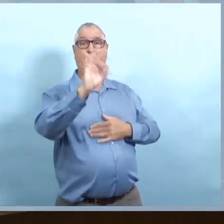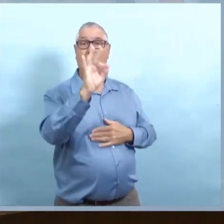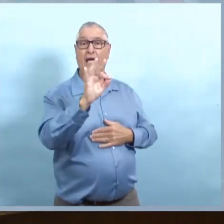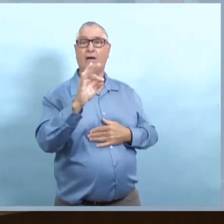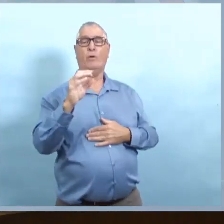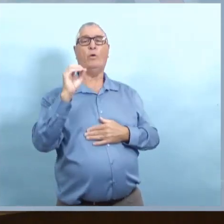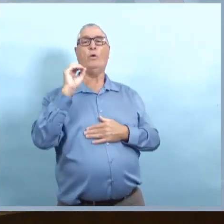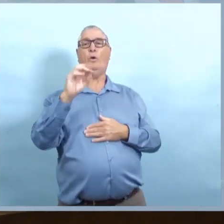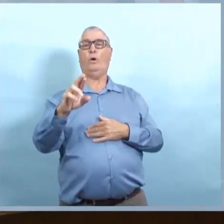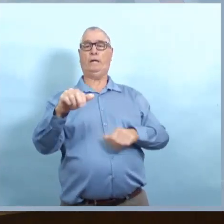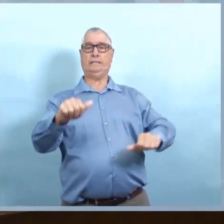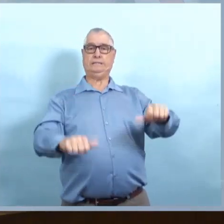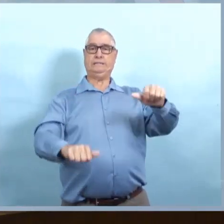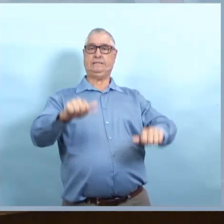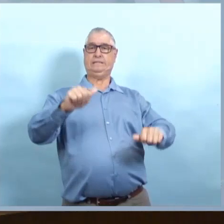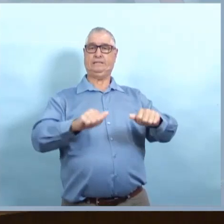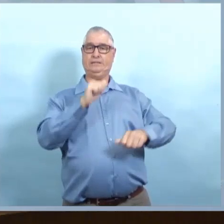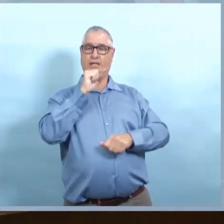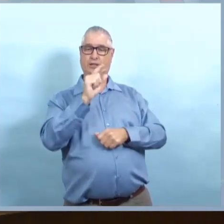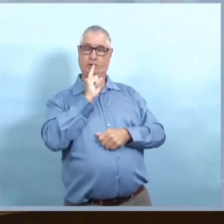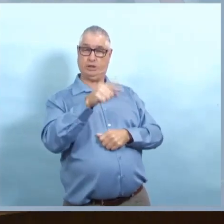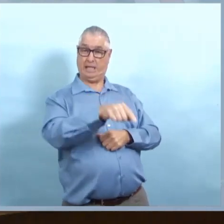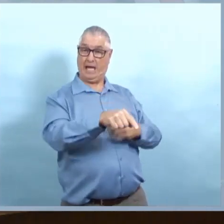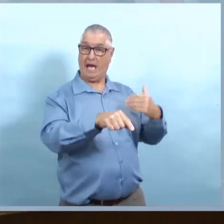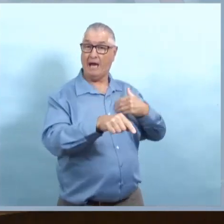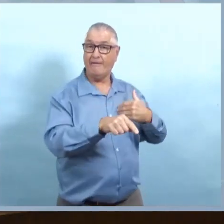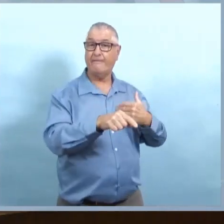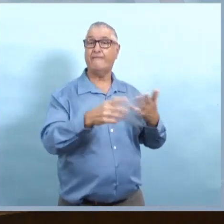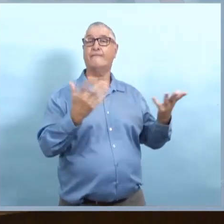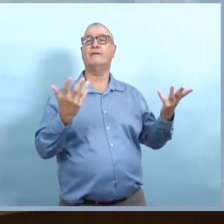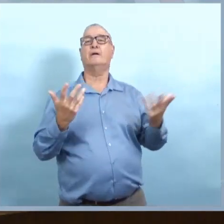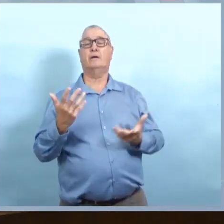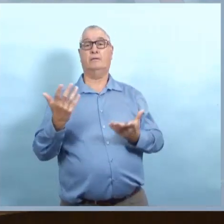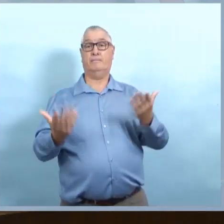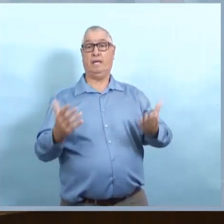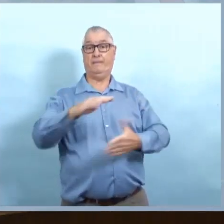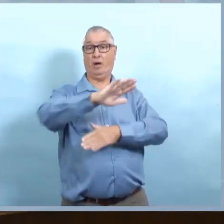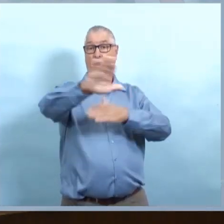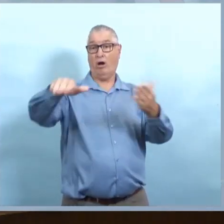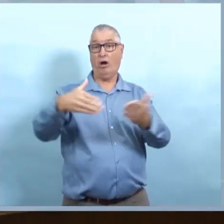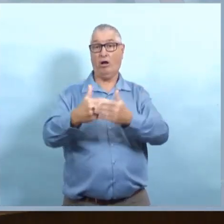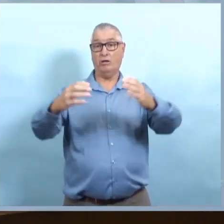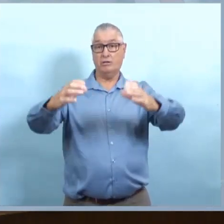ils peuvent le faire et trouver qui sont les contacts proches et aviser ces personnes qui doivent s'isoler.